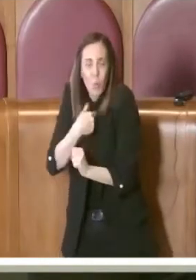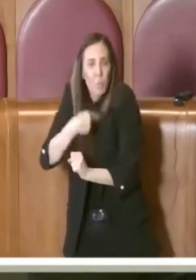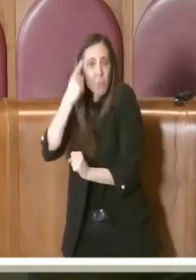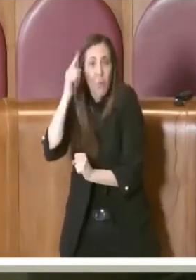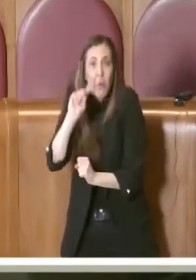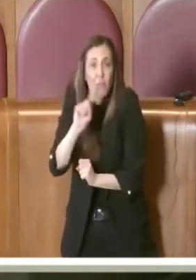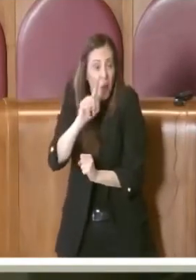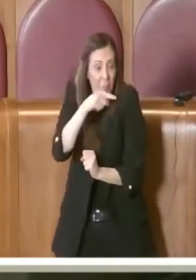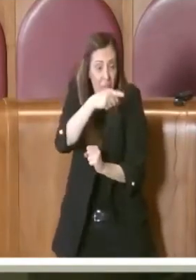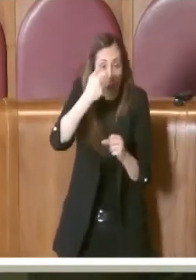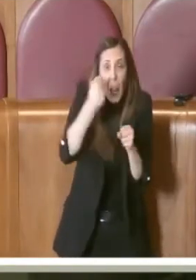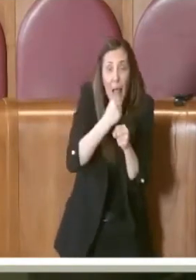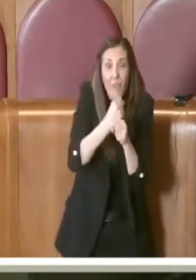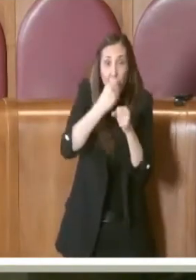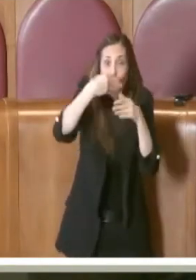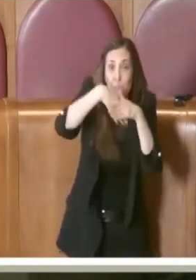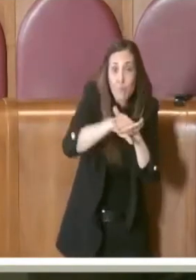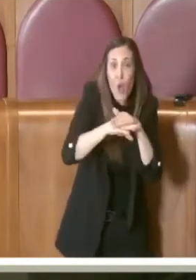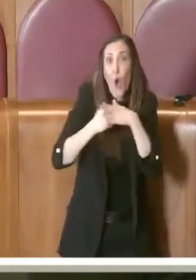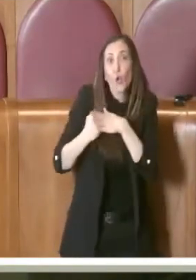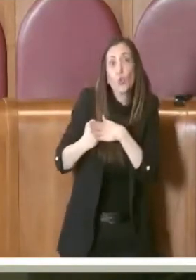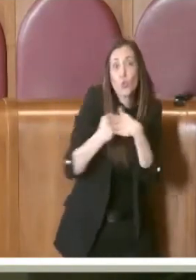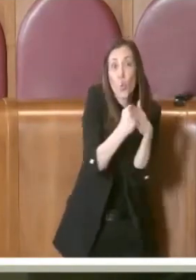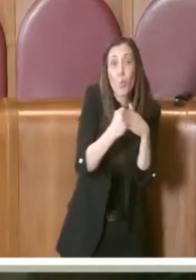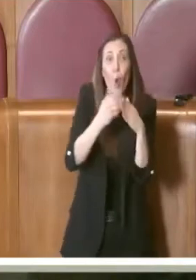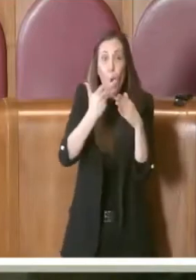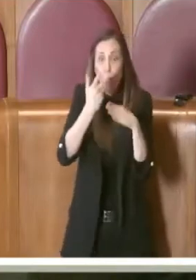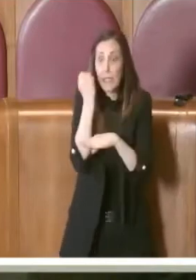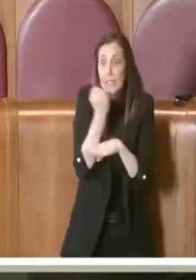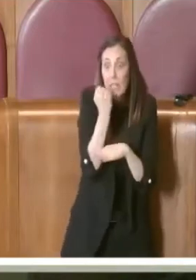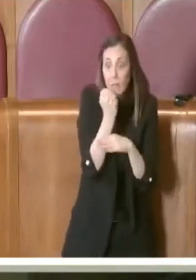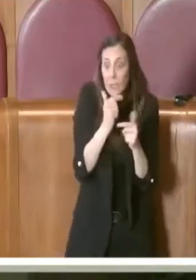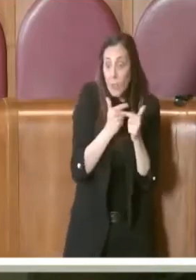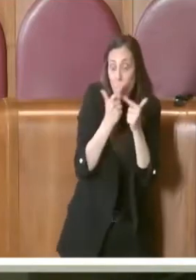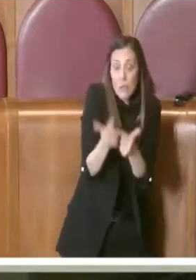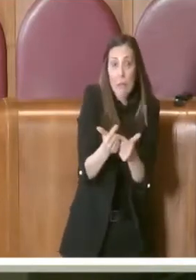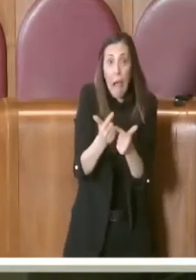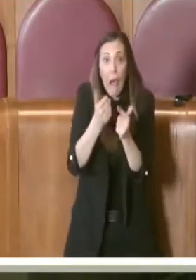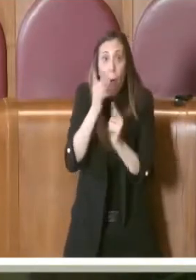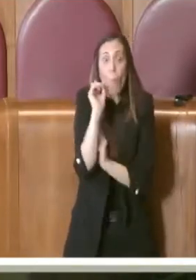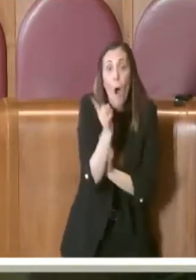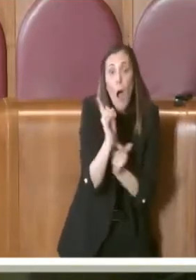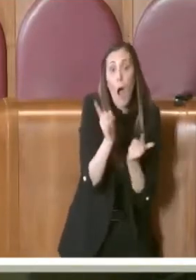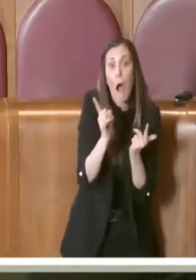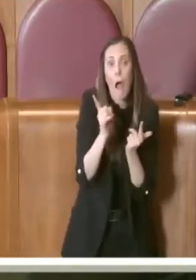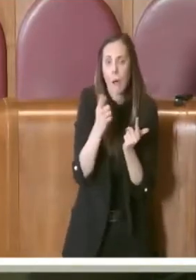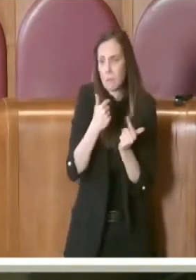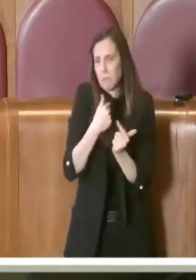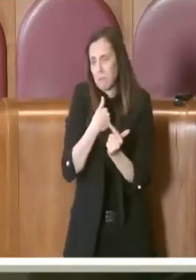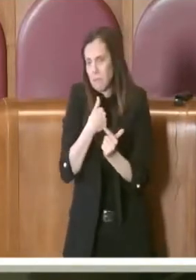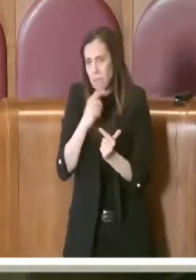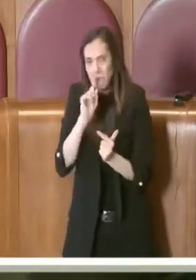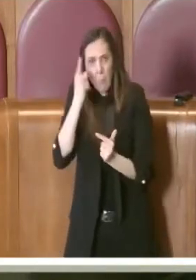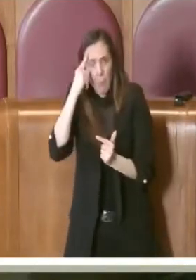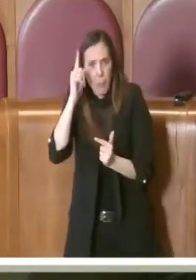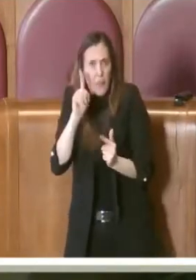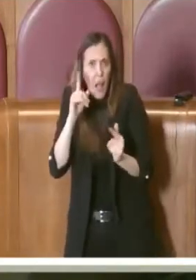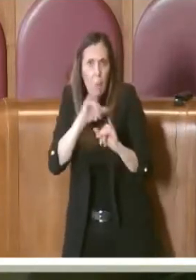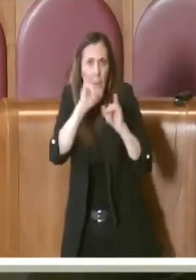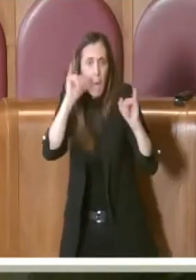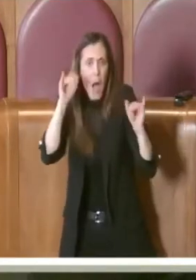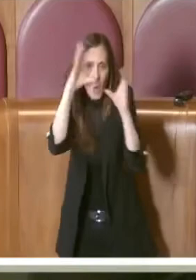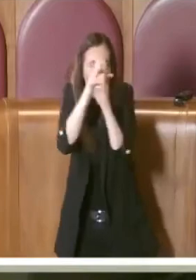supporto ai cittadini in termini di servizio. Le paragonavamo ad altre realtà, ad altre farmacie private,